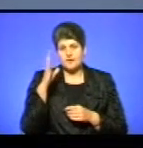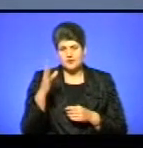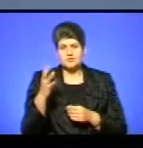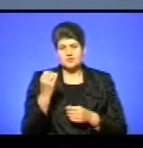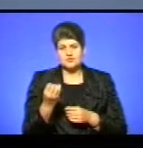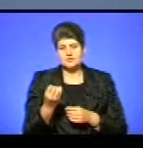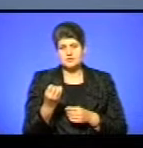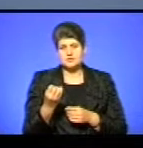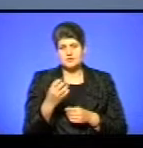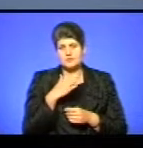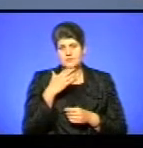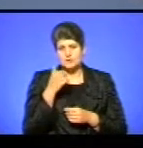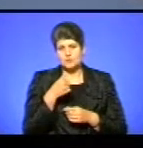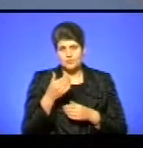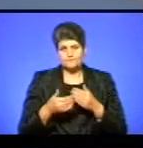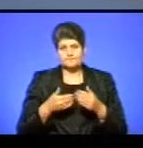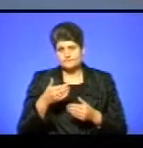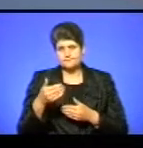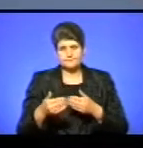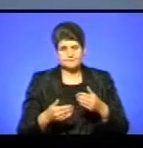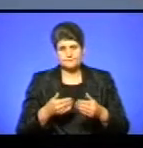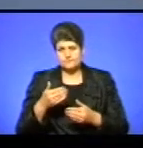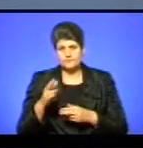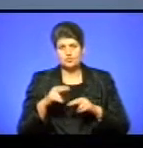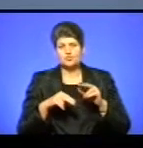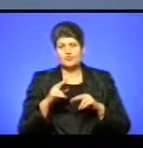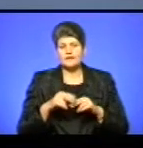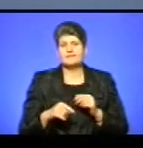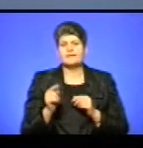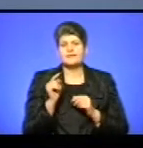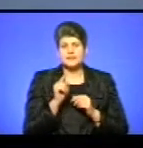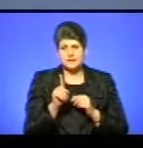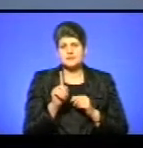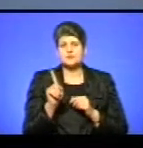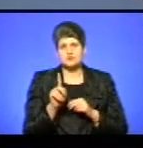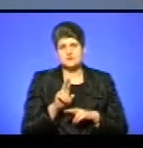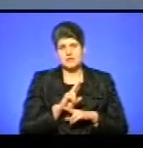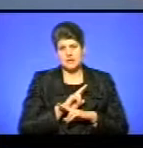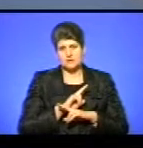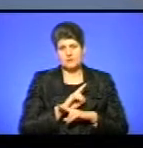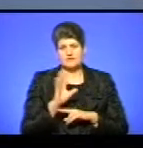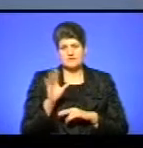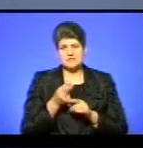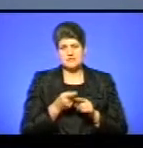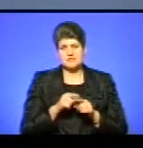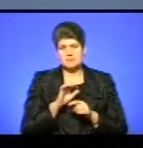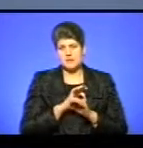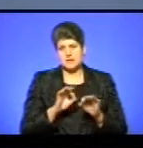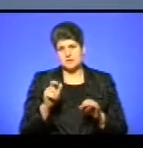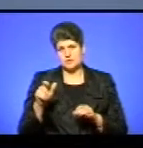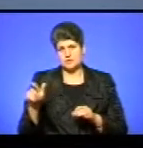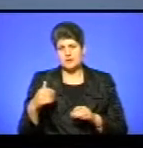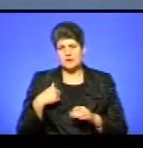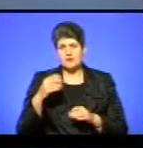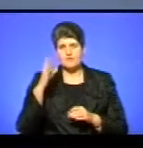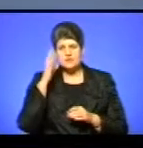коли ми крок за кроком будемо будувати те, за що загинули всі ці прекрасні люди. А